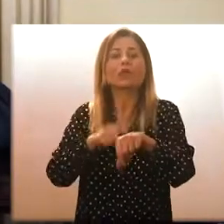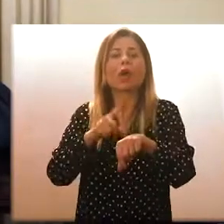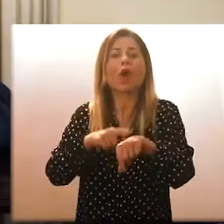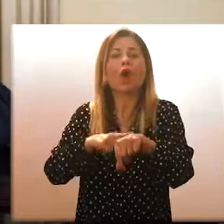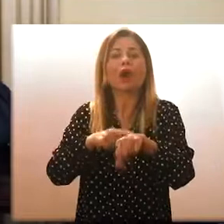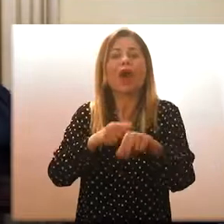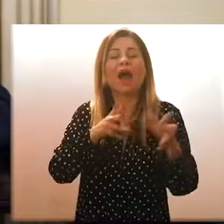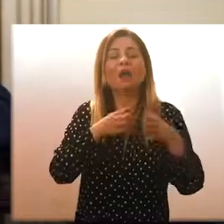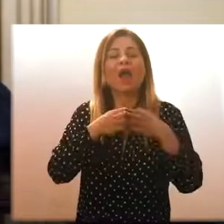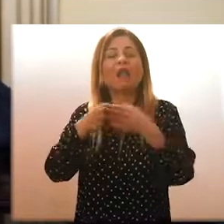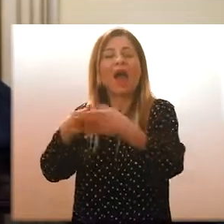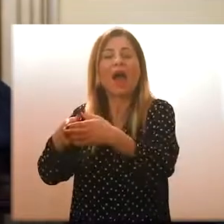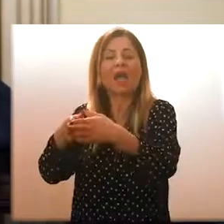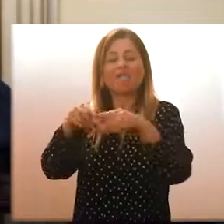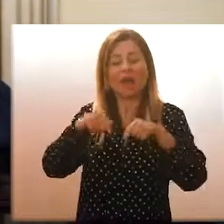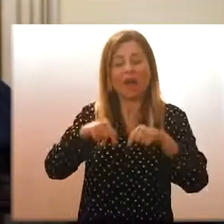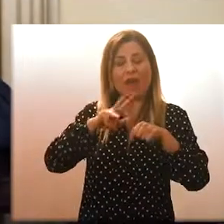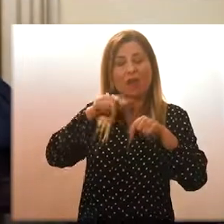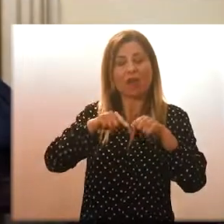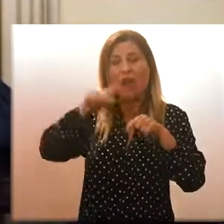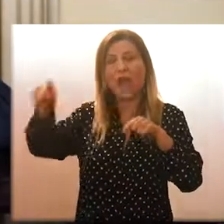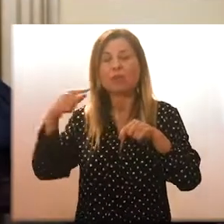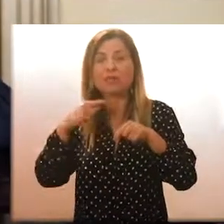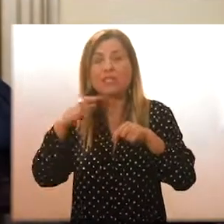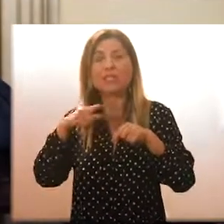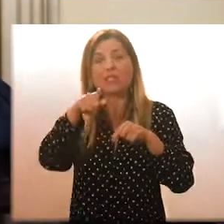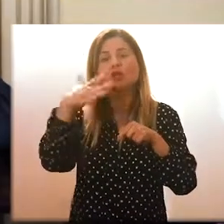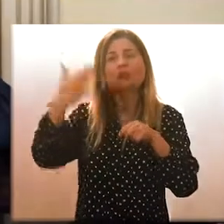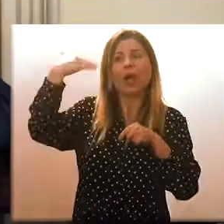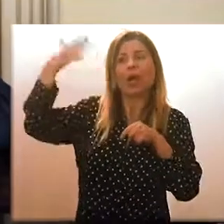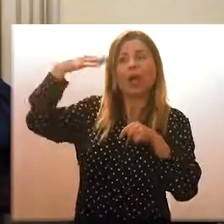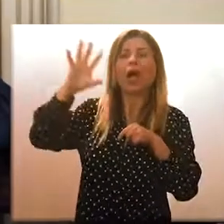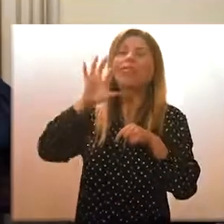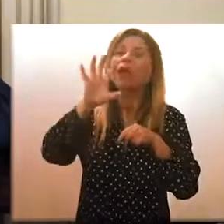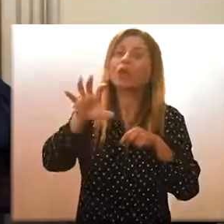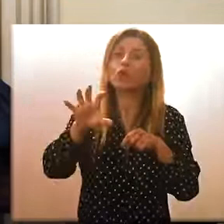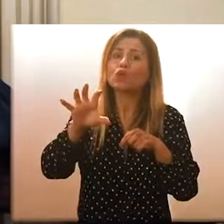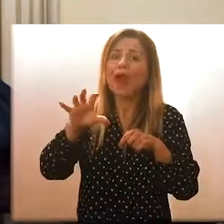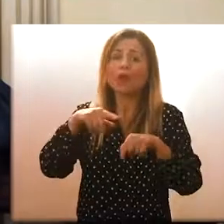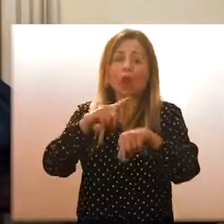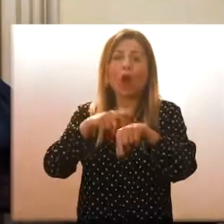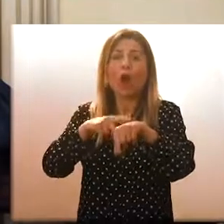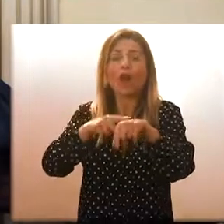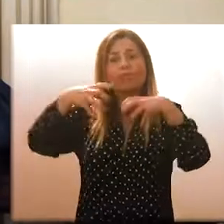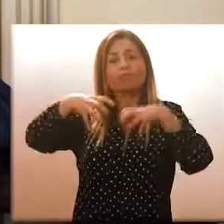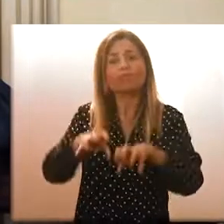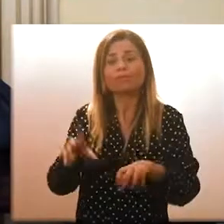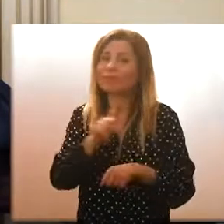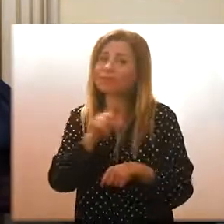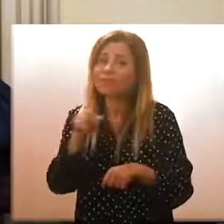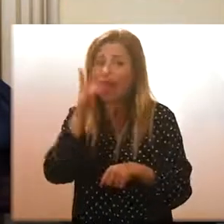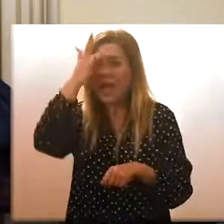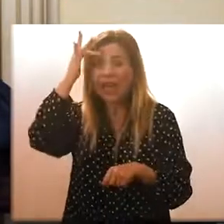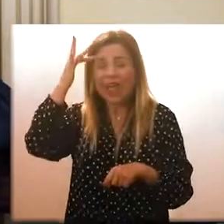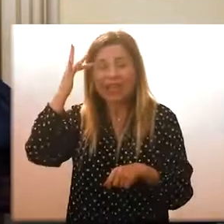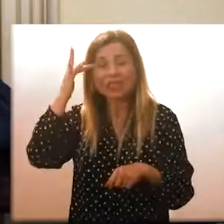dello stretto che noi come città metropolitana abbiamo denunciato già da qualche giorno paventando proprio questo rischio.